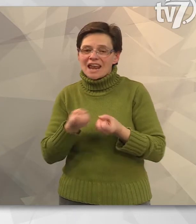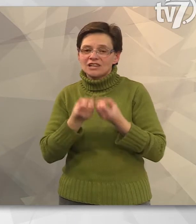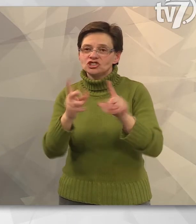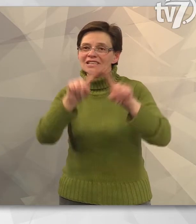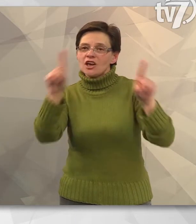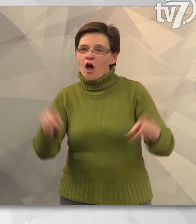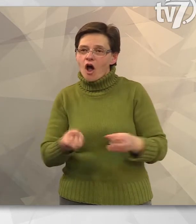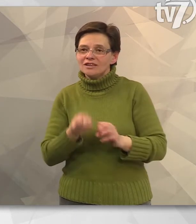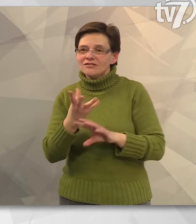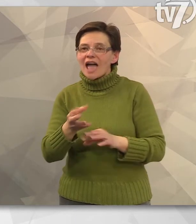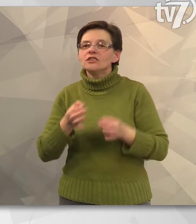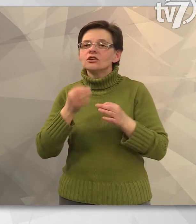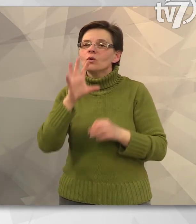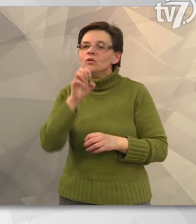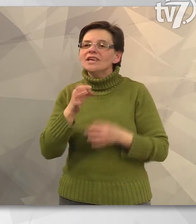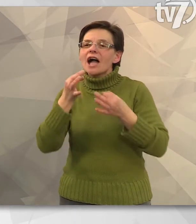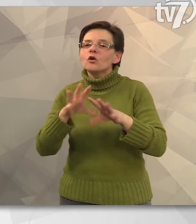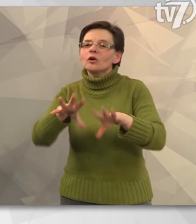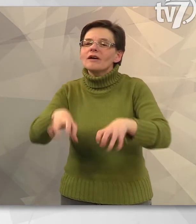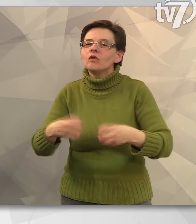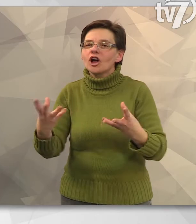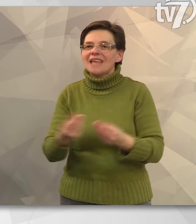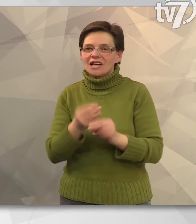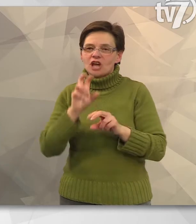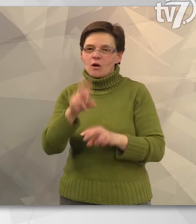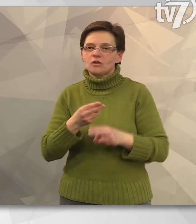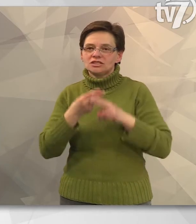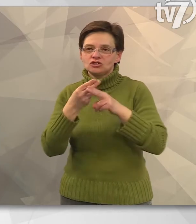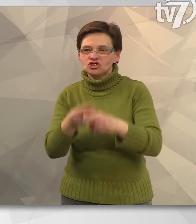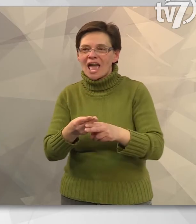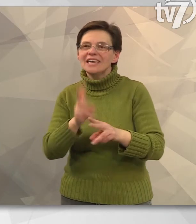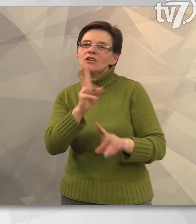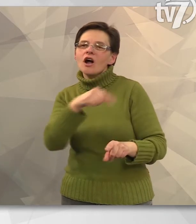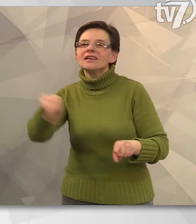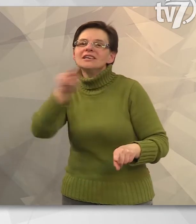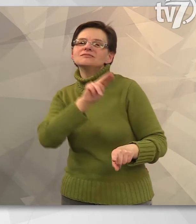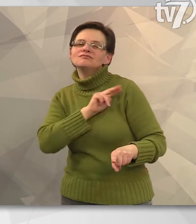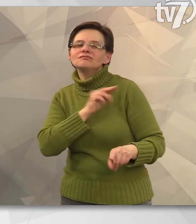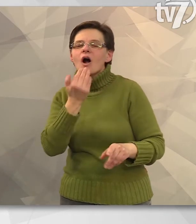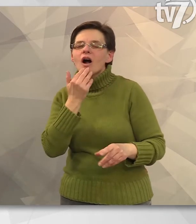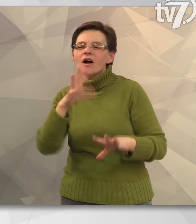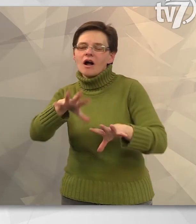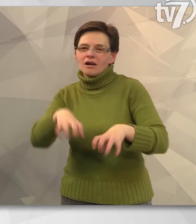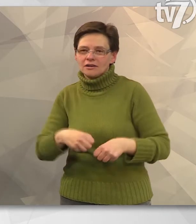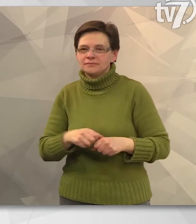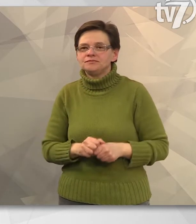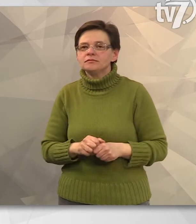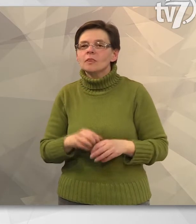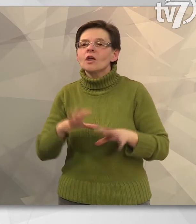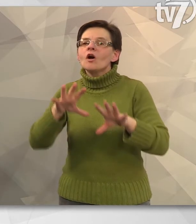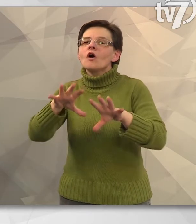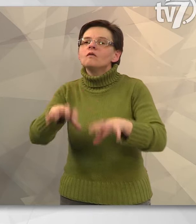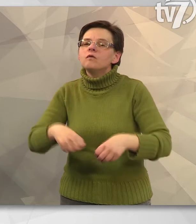kiadványt jelentetett meg, amely a kutyák örökbefogadásához nyújt átfogó segítséget a felelősen gondolkodó gazdáknak.